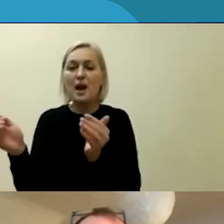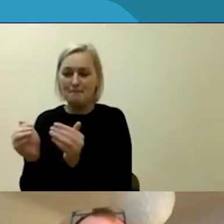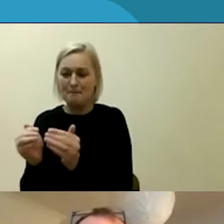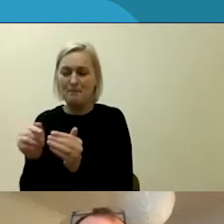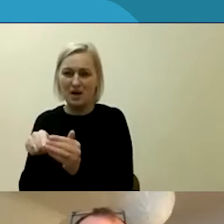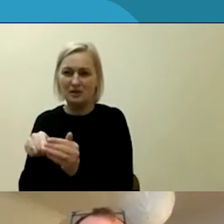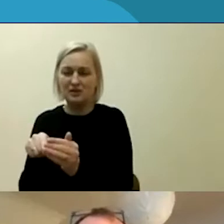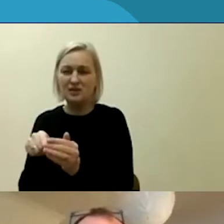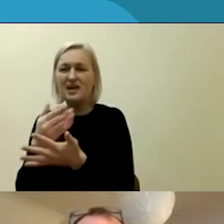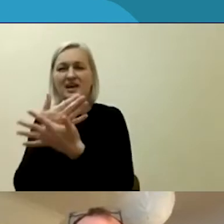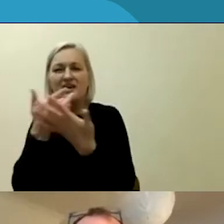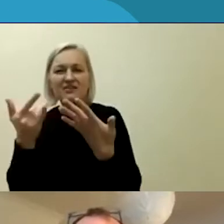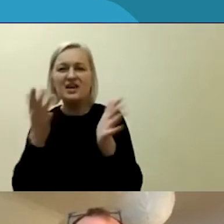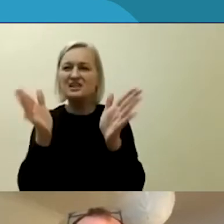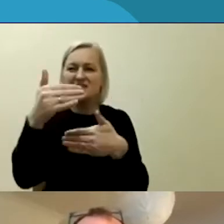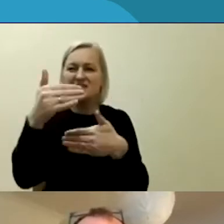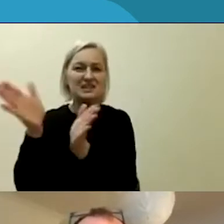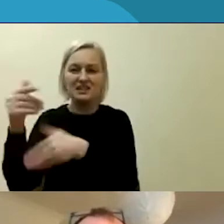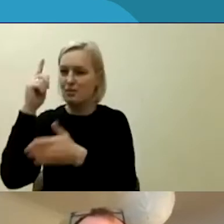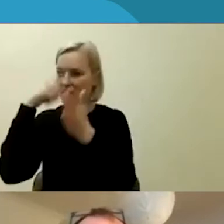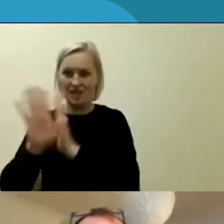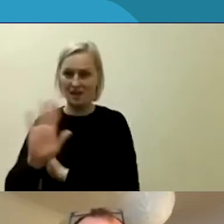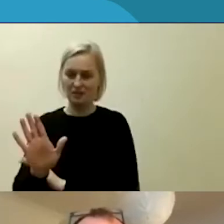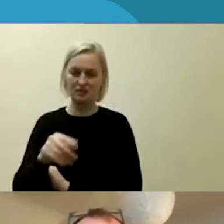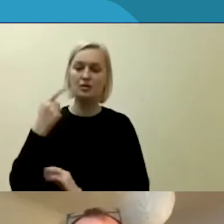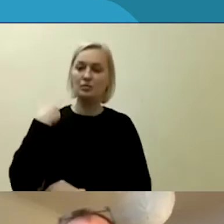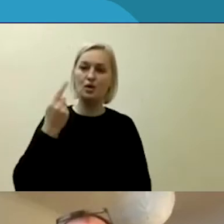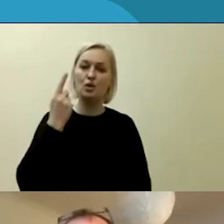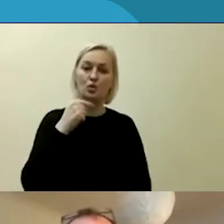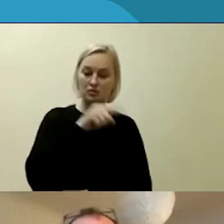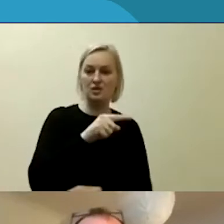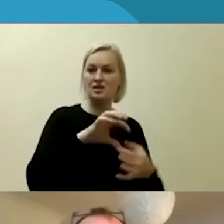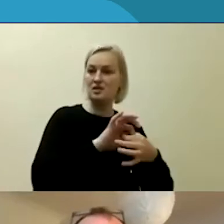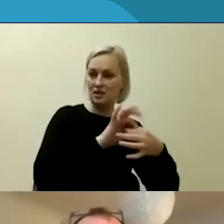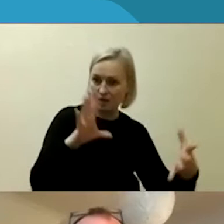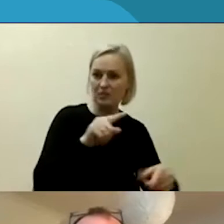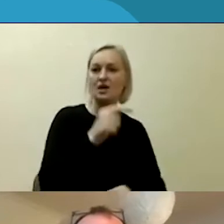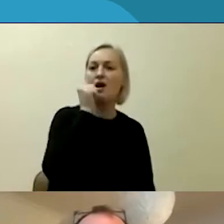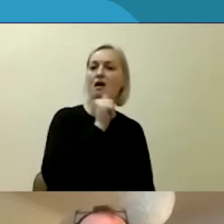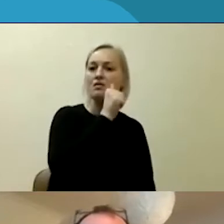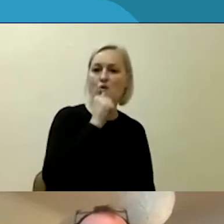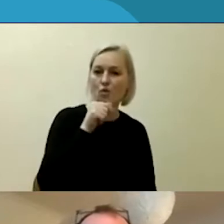įvairiausiomis sistemomis. Tai čia mes norime, kad jinai būtų nepriklausoma, kad ji būtų anonimiška.